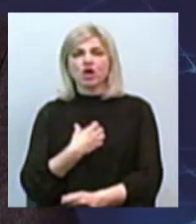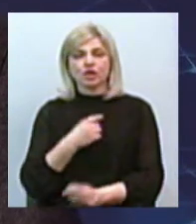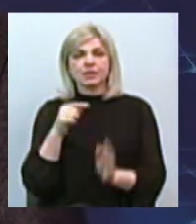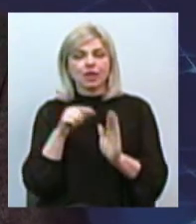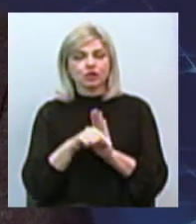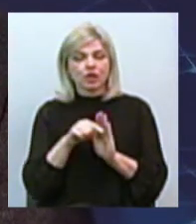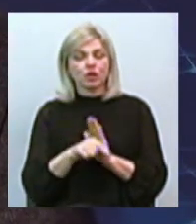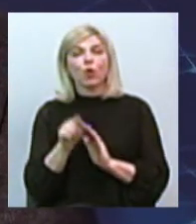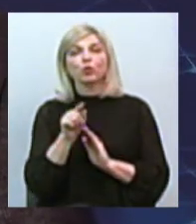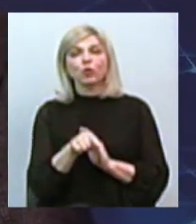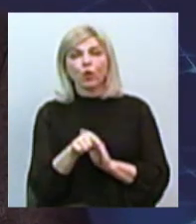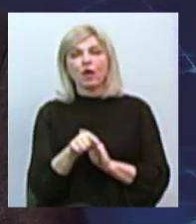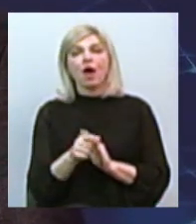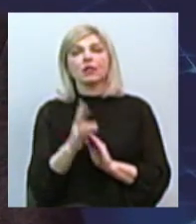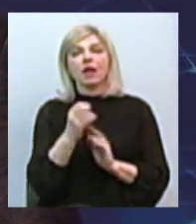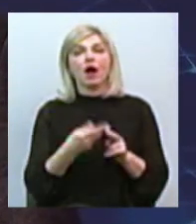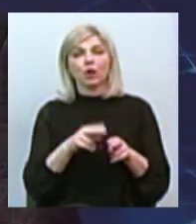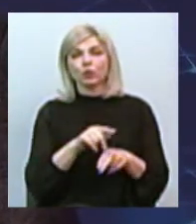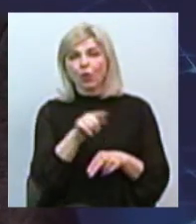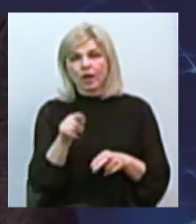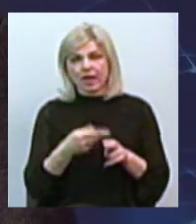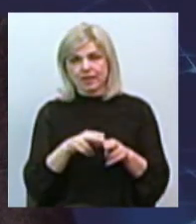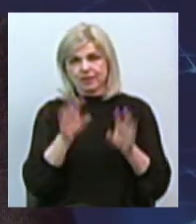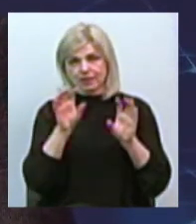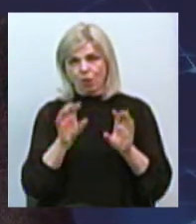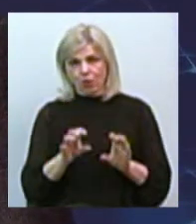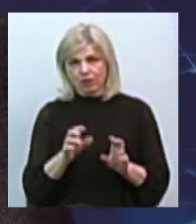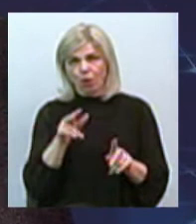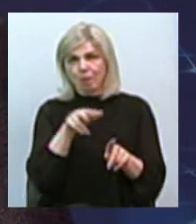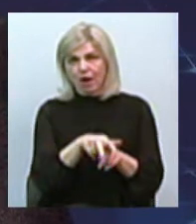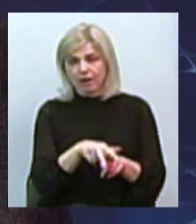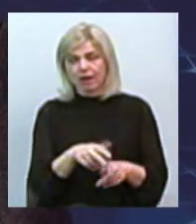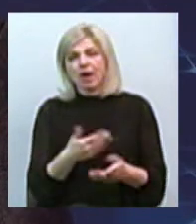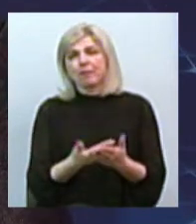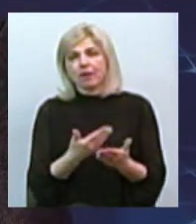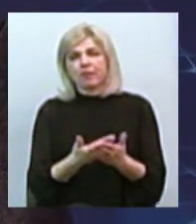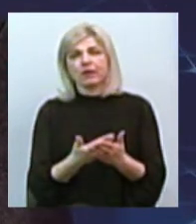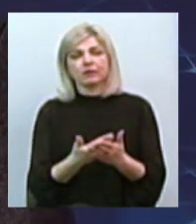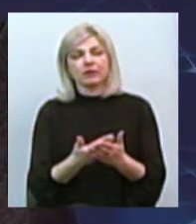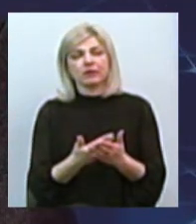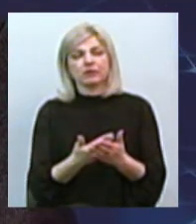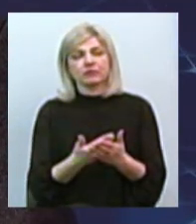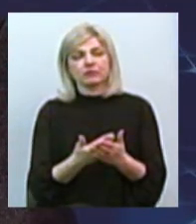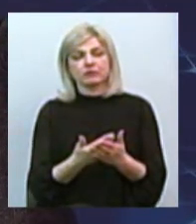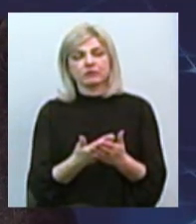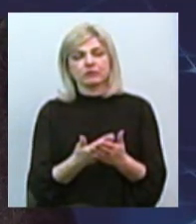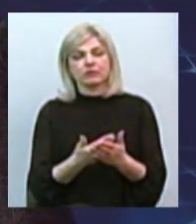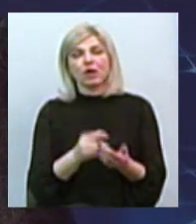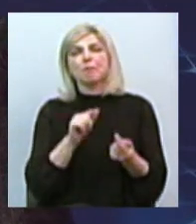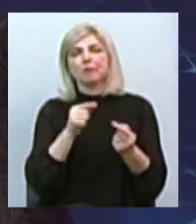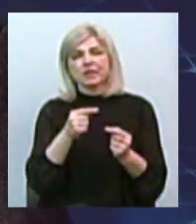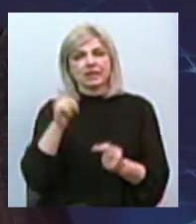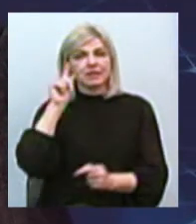той почви, на яку ці закони випадали. Я маю віду почву, здобрену антисемитизмом.